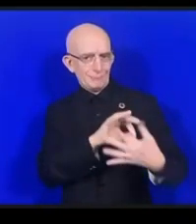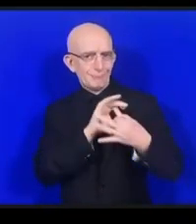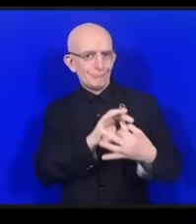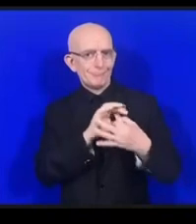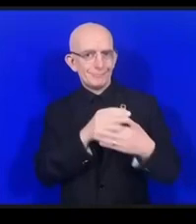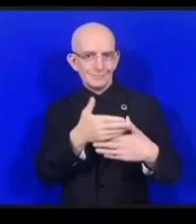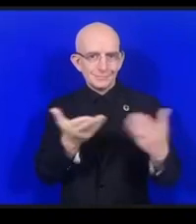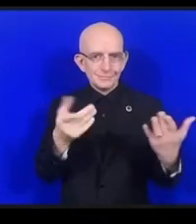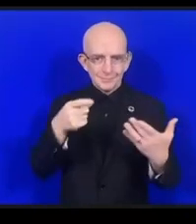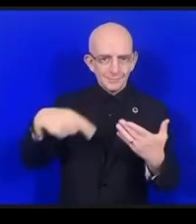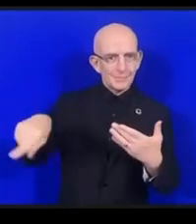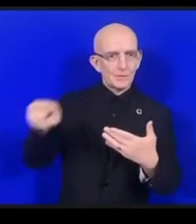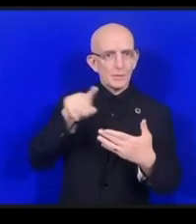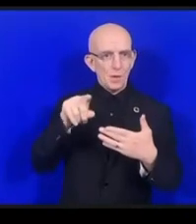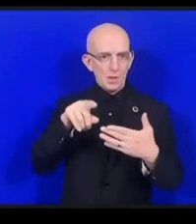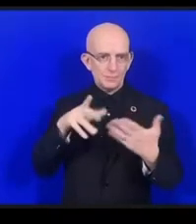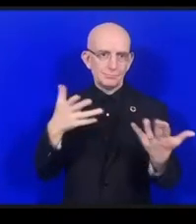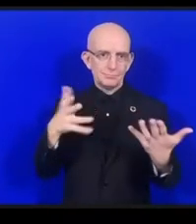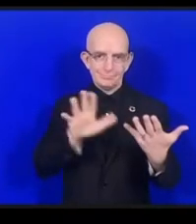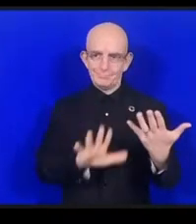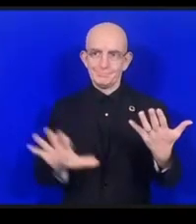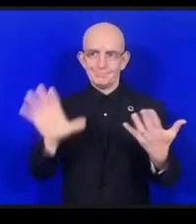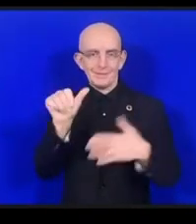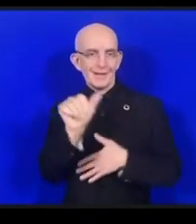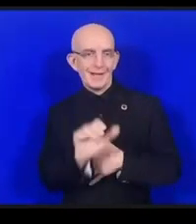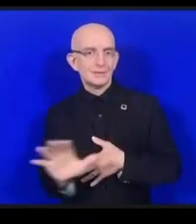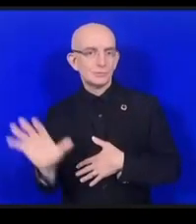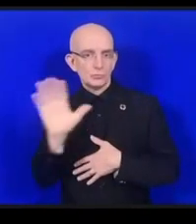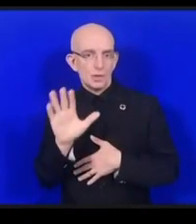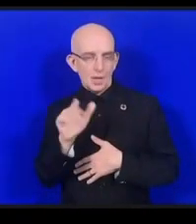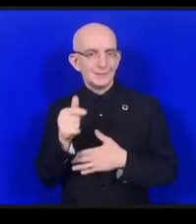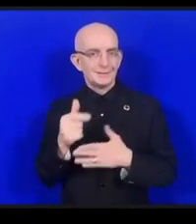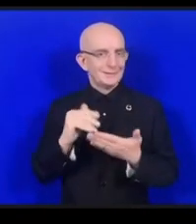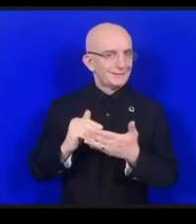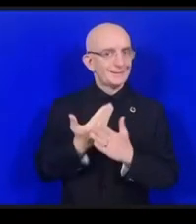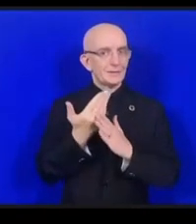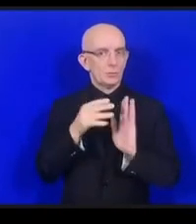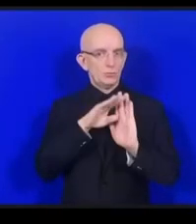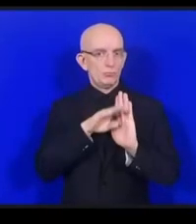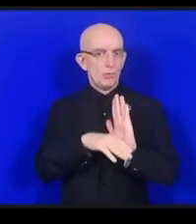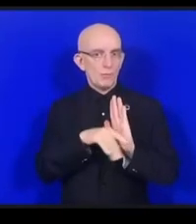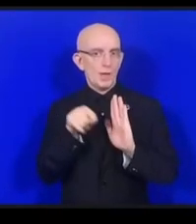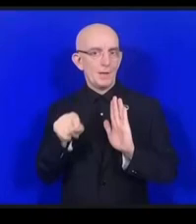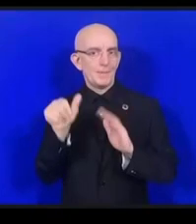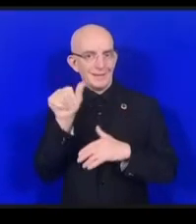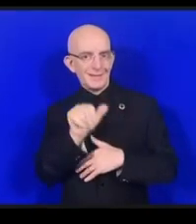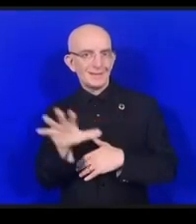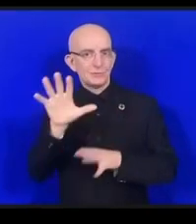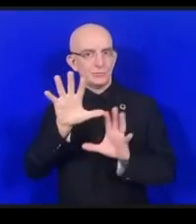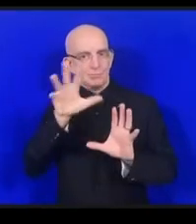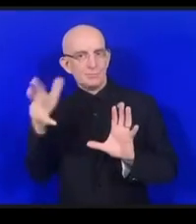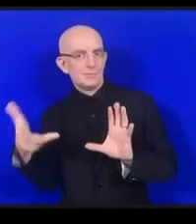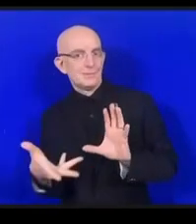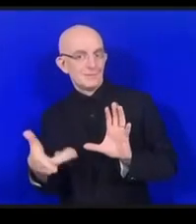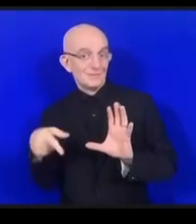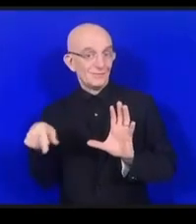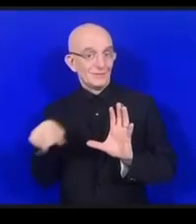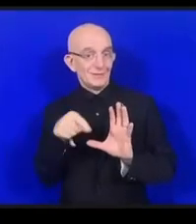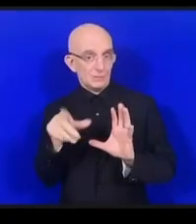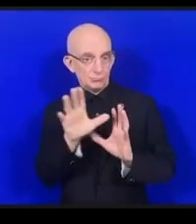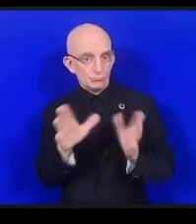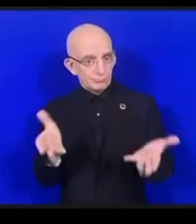このアジア太平洋地域の青年のプログラム青年の人たちをエンパワーするということ